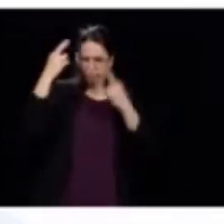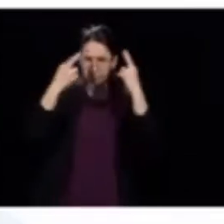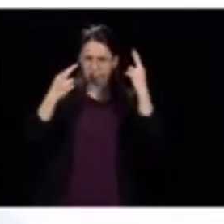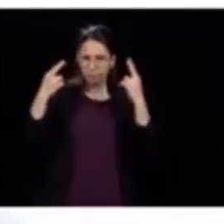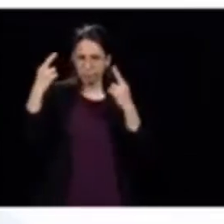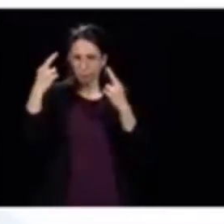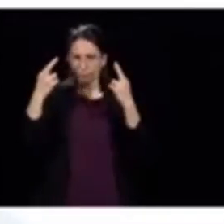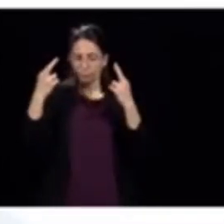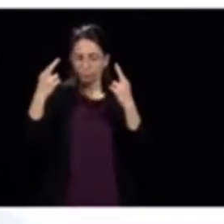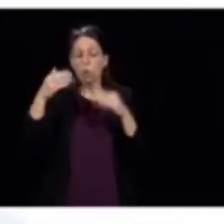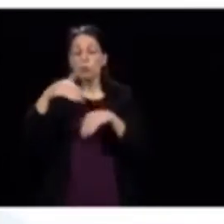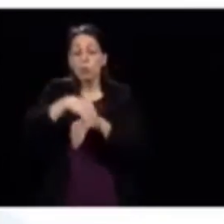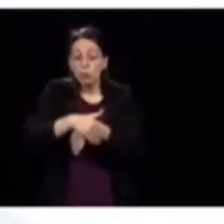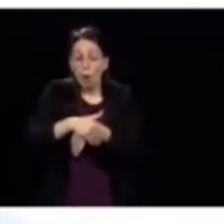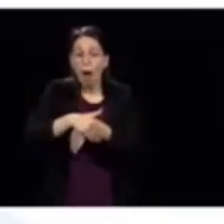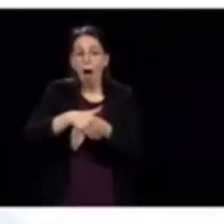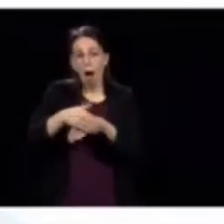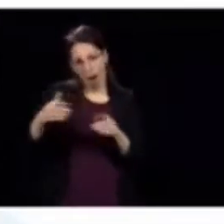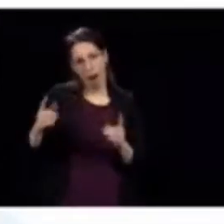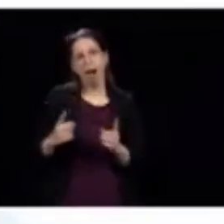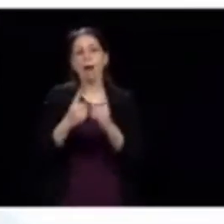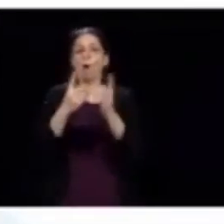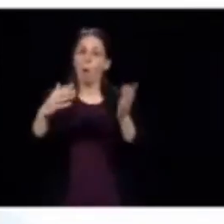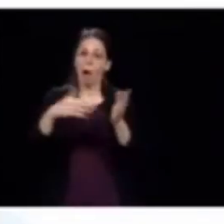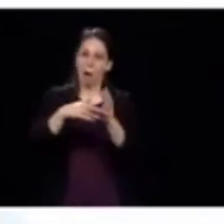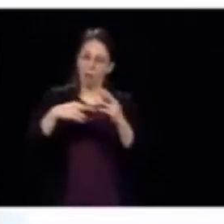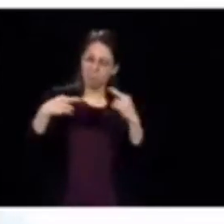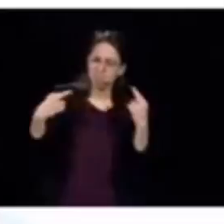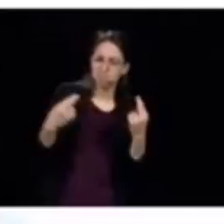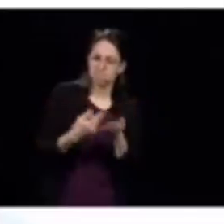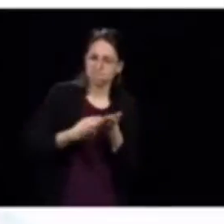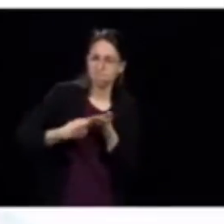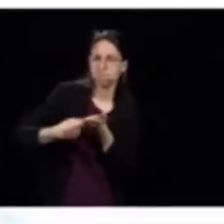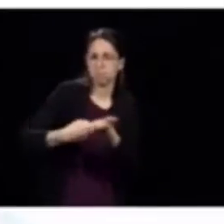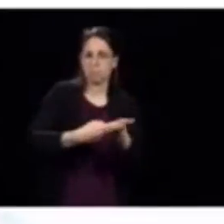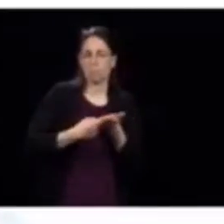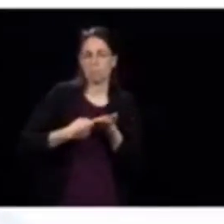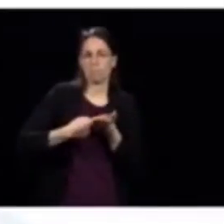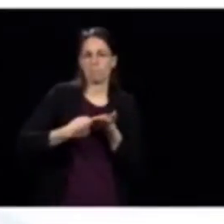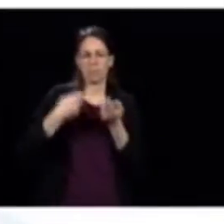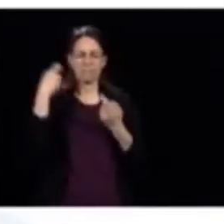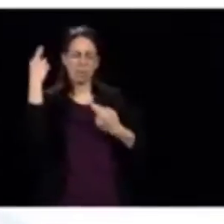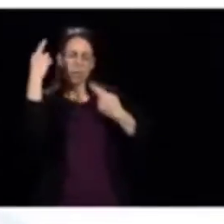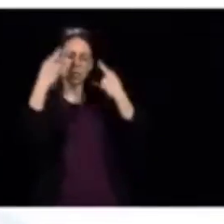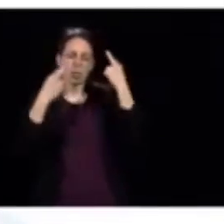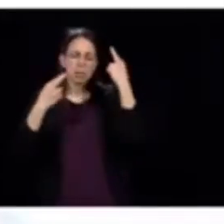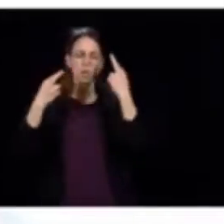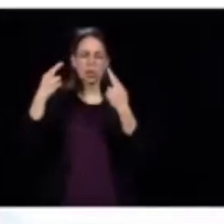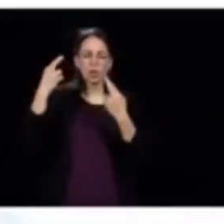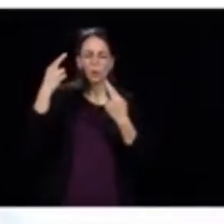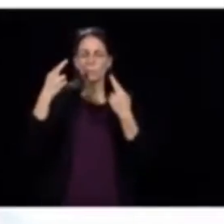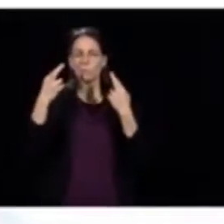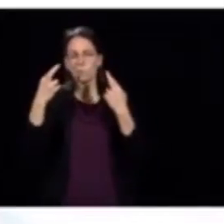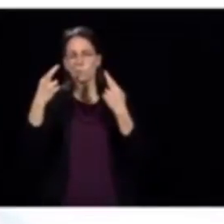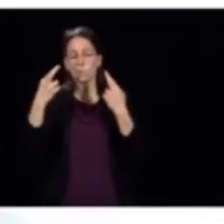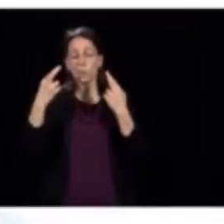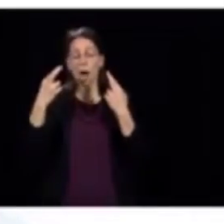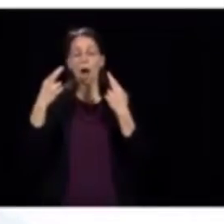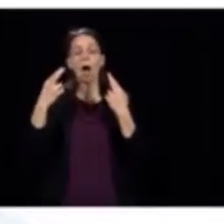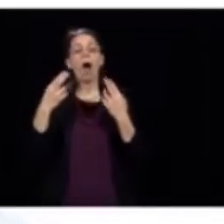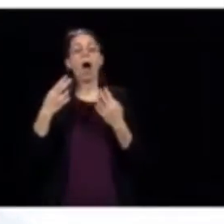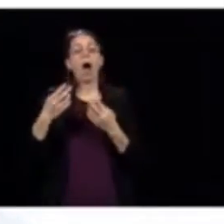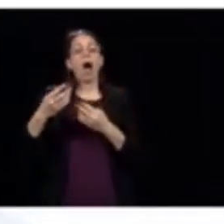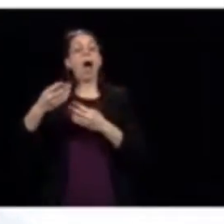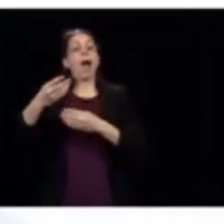on a encore une rencontre ce soir, comment on va réouvrir graduellement